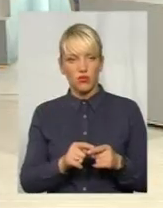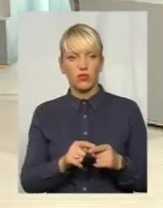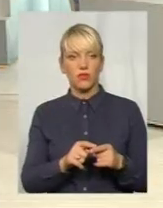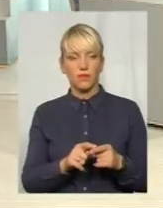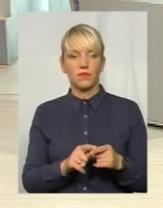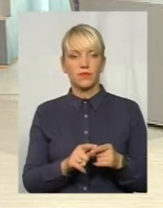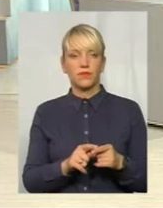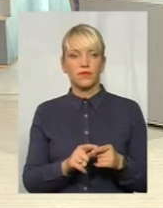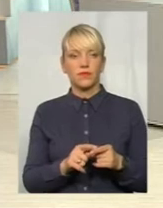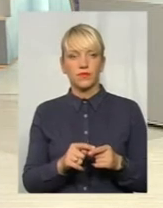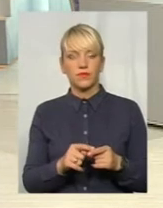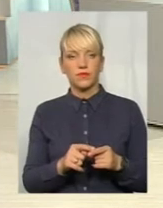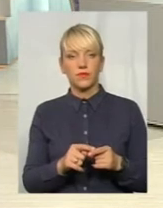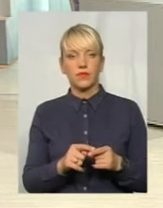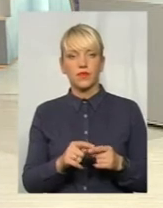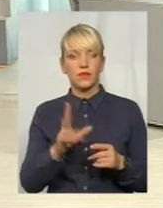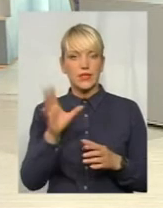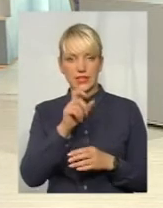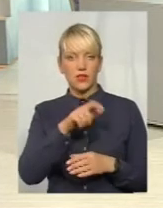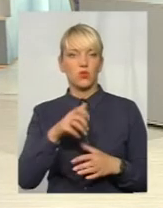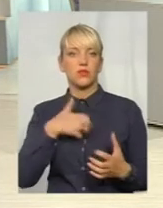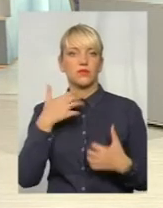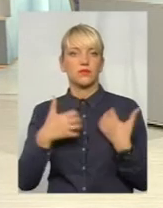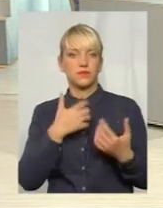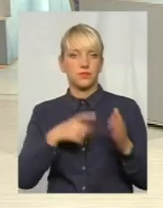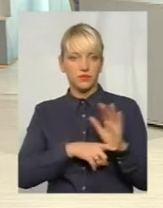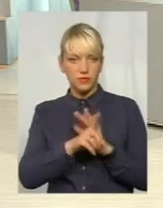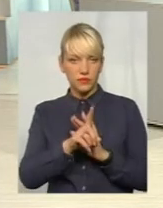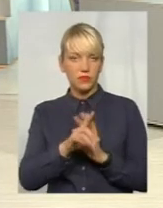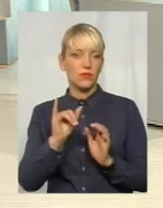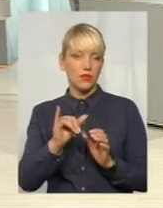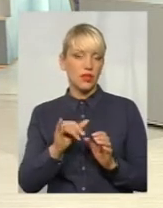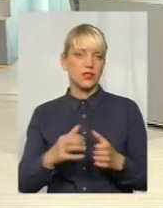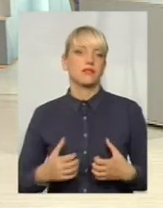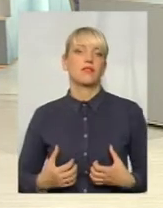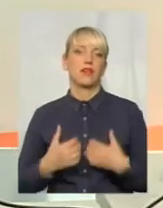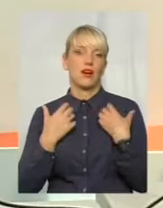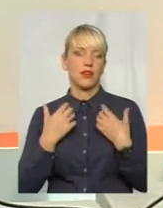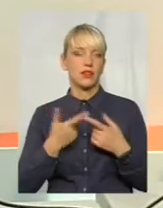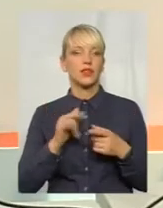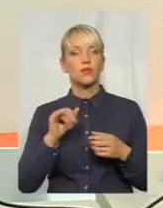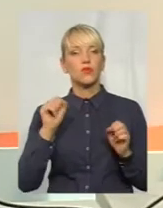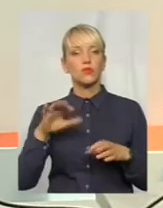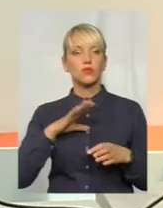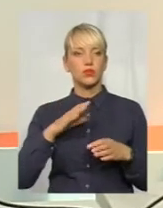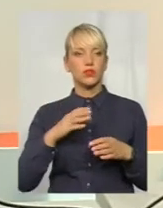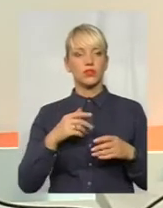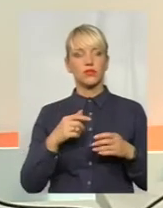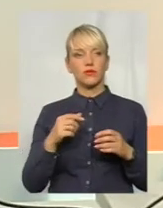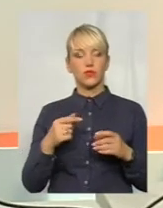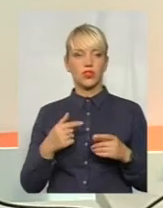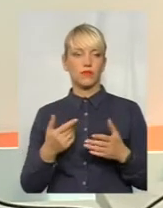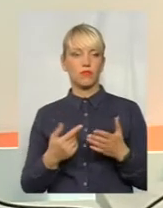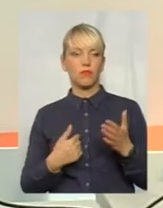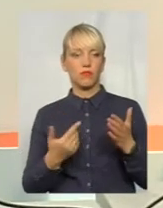паніку і страх. І тоді виникає питання, що, можливо, ми якісь вже реальні страхи